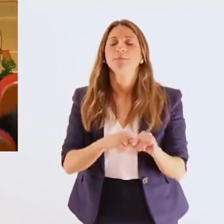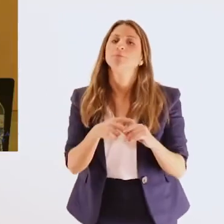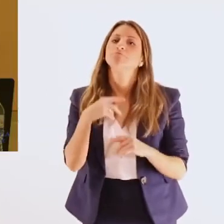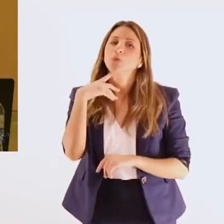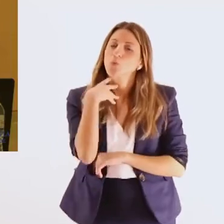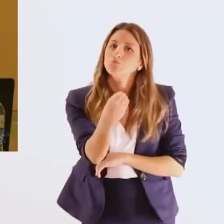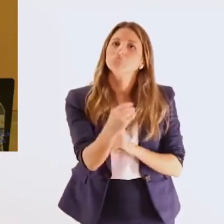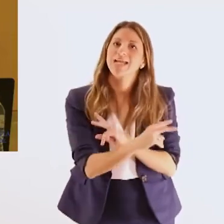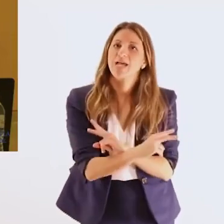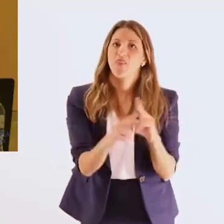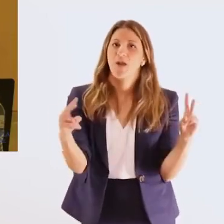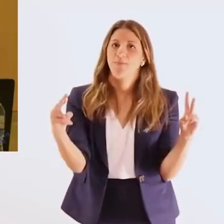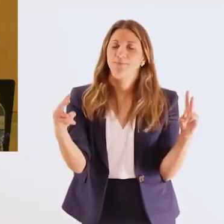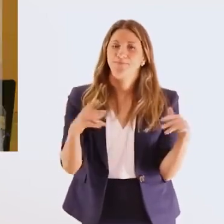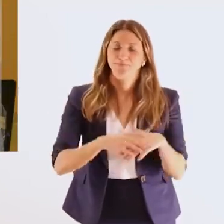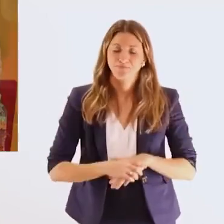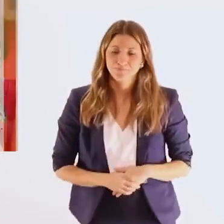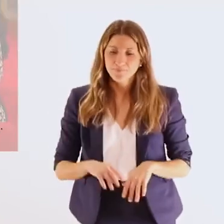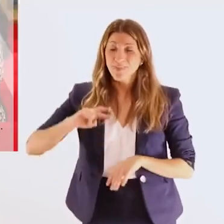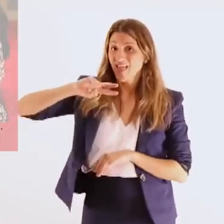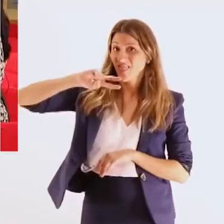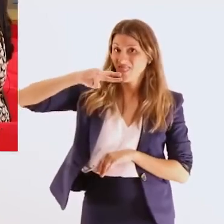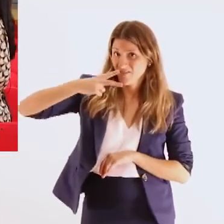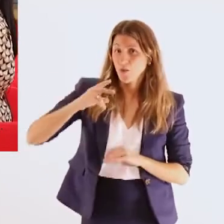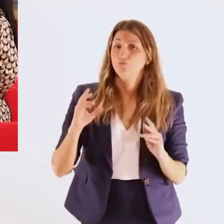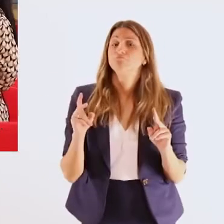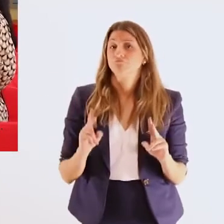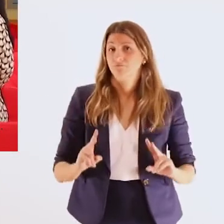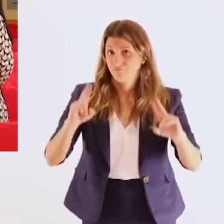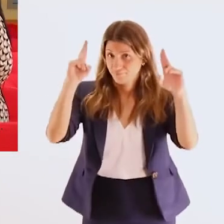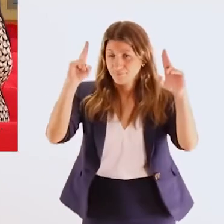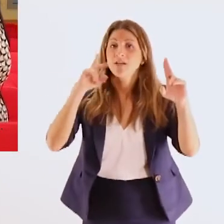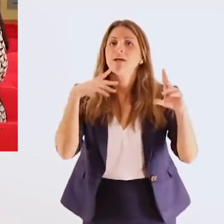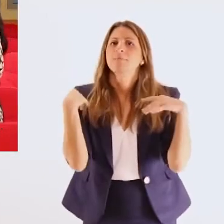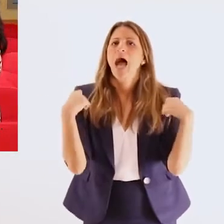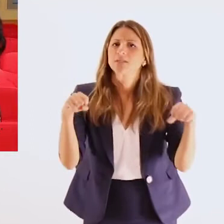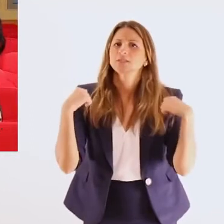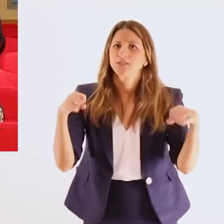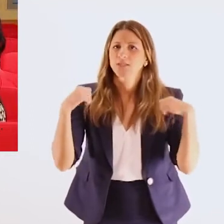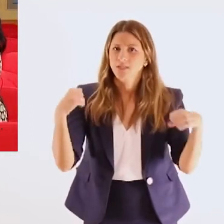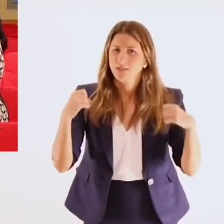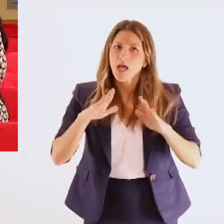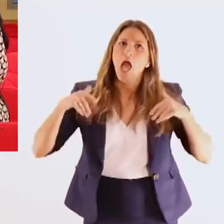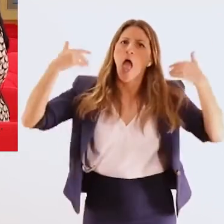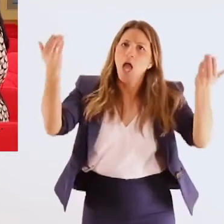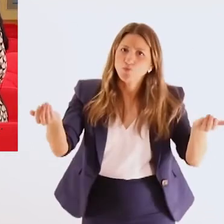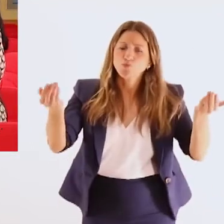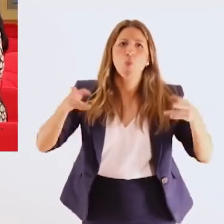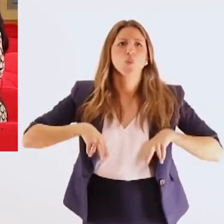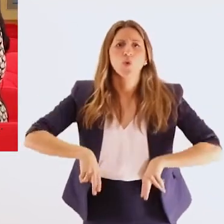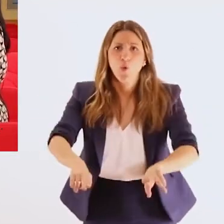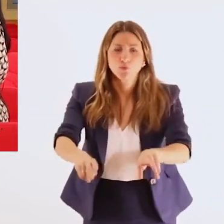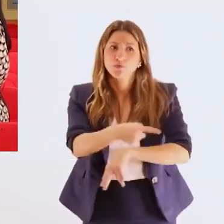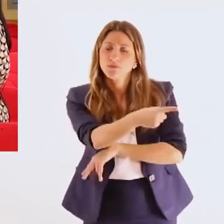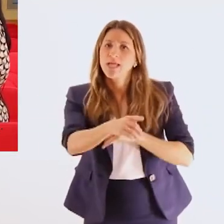αναπαράγονται εσφελμένες αντιλήψεις σε βάρος τους Η δεύτερη ενότητα στοχεύει μέσω της χρήσης βιωματικών ασκήσεων να εξοπλήσει τα